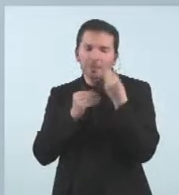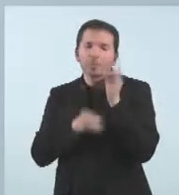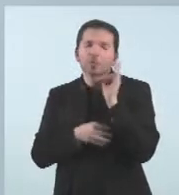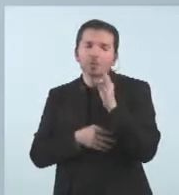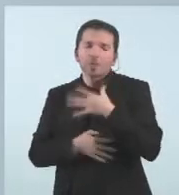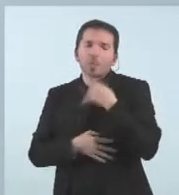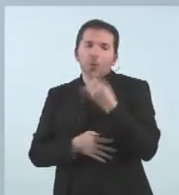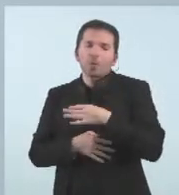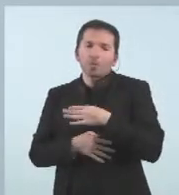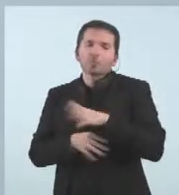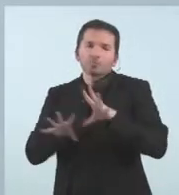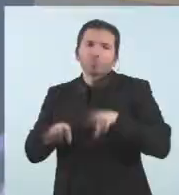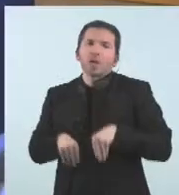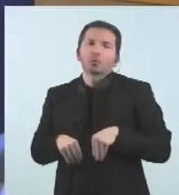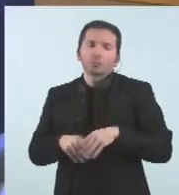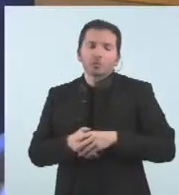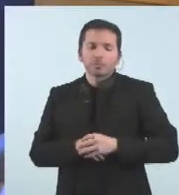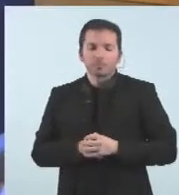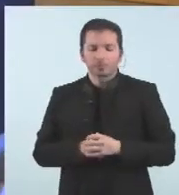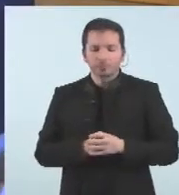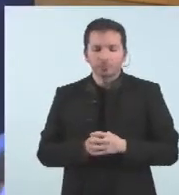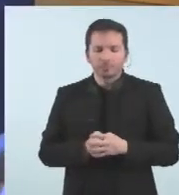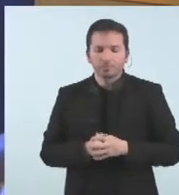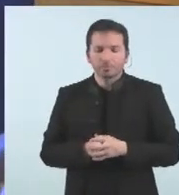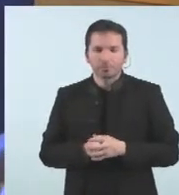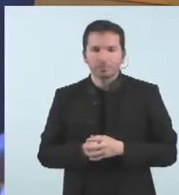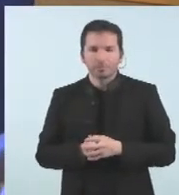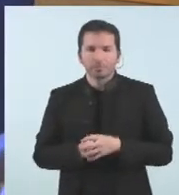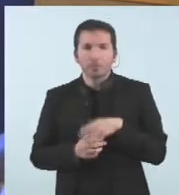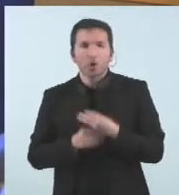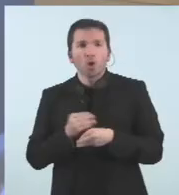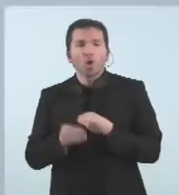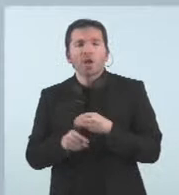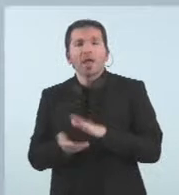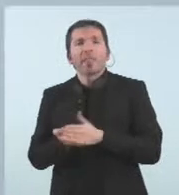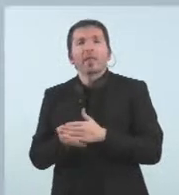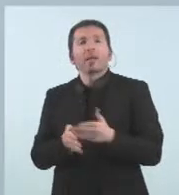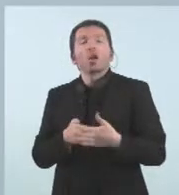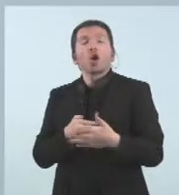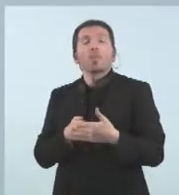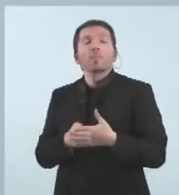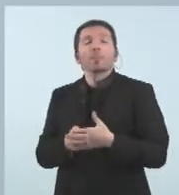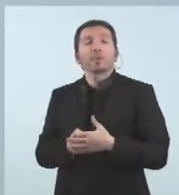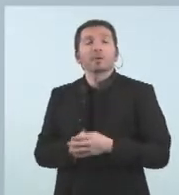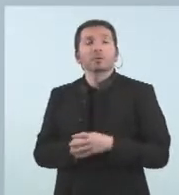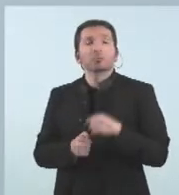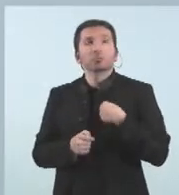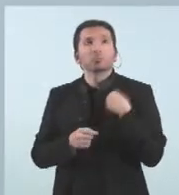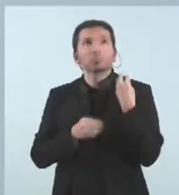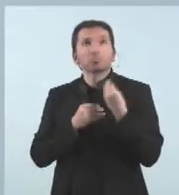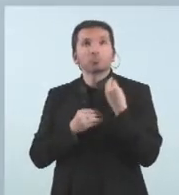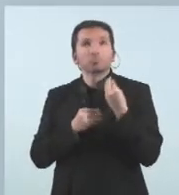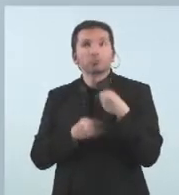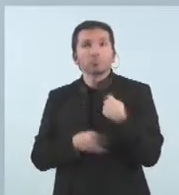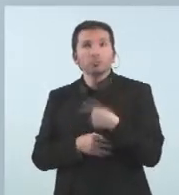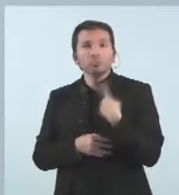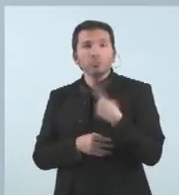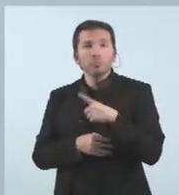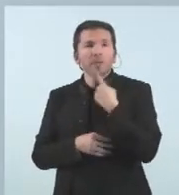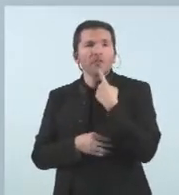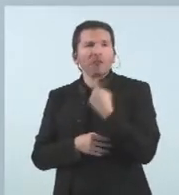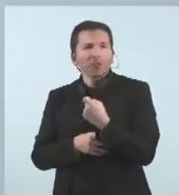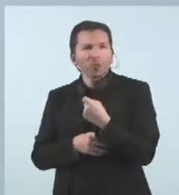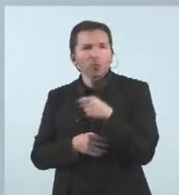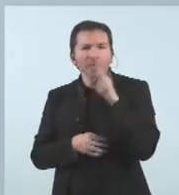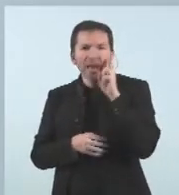els comptes de l'Estat. I pel que fa als següents mesos, diria que hi ha dificultats a preveure quin